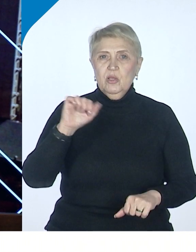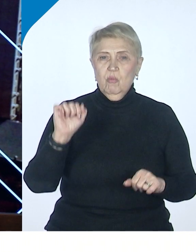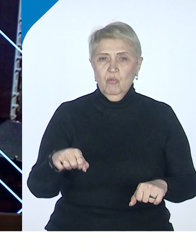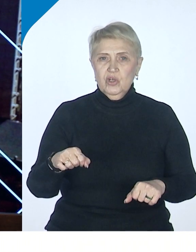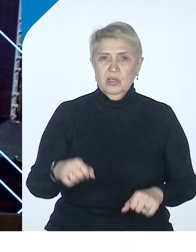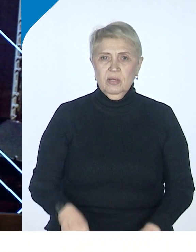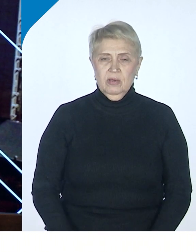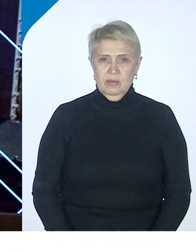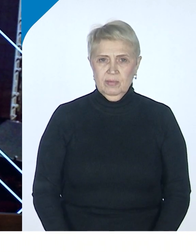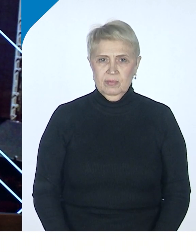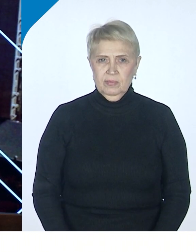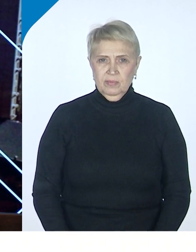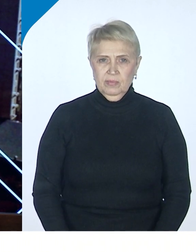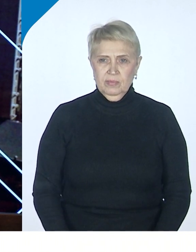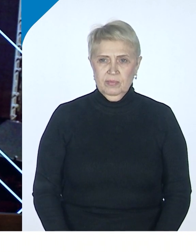хотя это